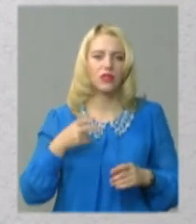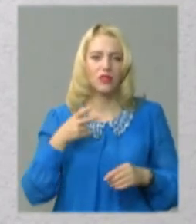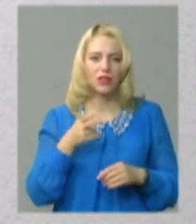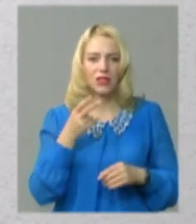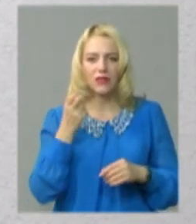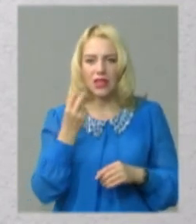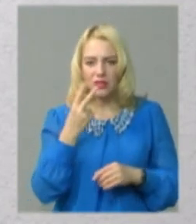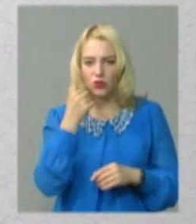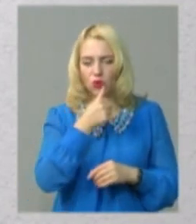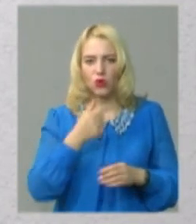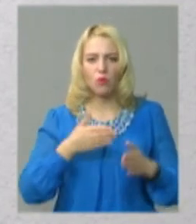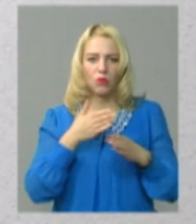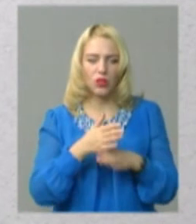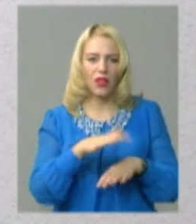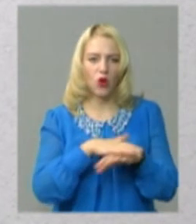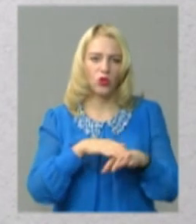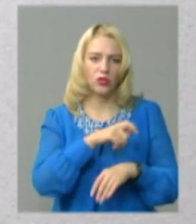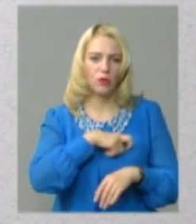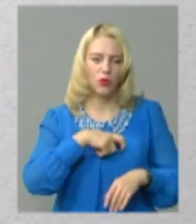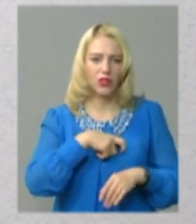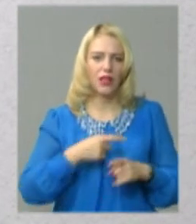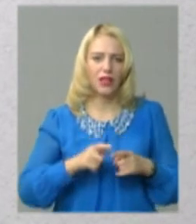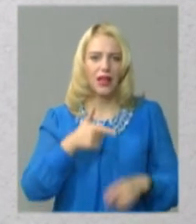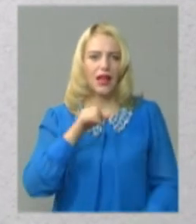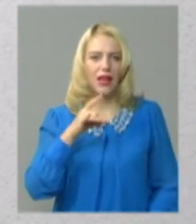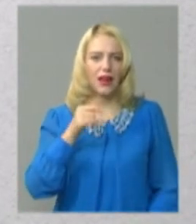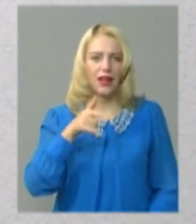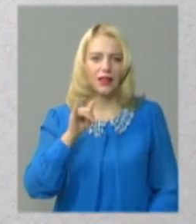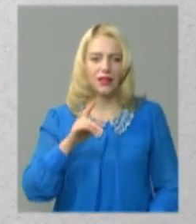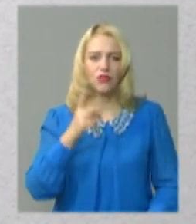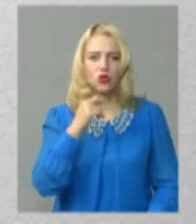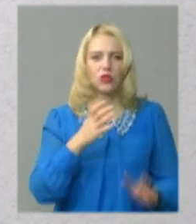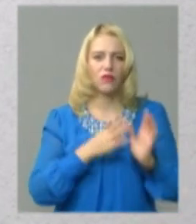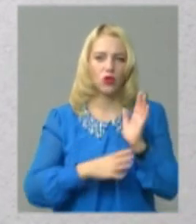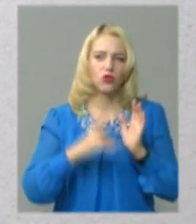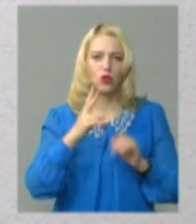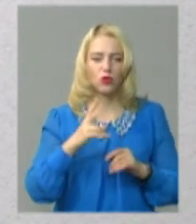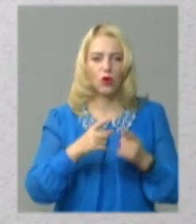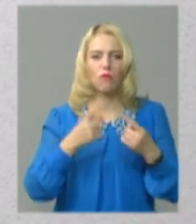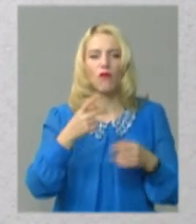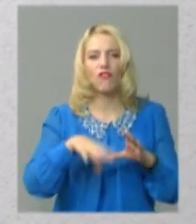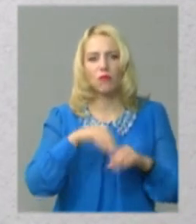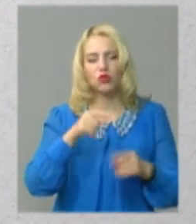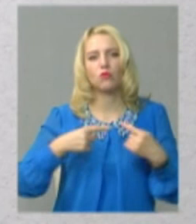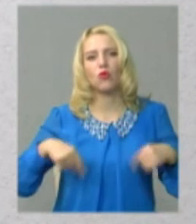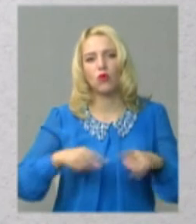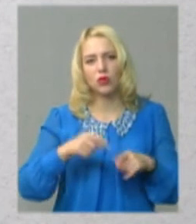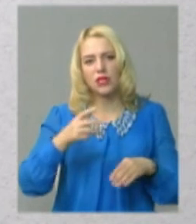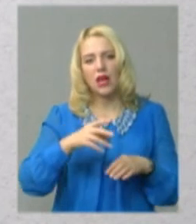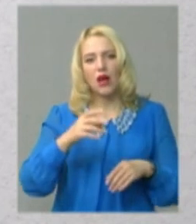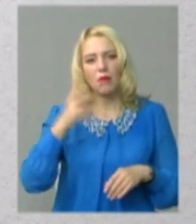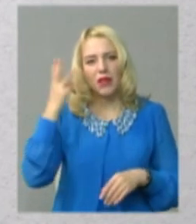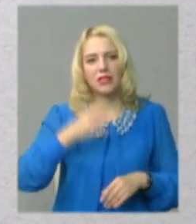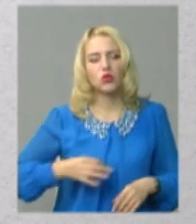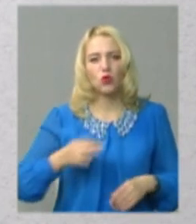Ульяна Ткаченко – помічник народного депутата України Олександра Гереге у 192-му виборчому окрузі Хмельницької